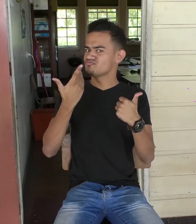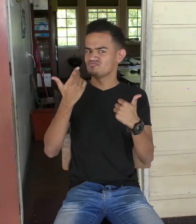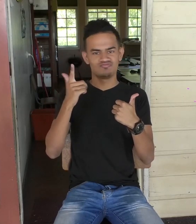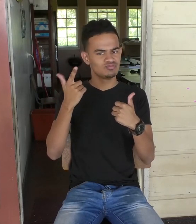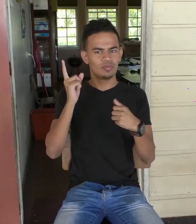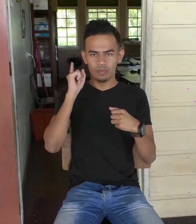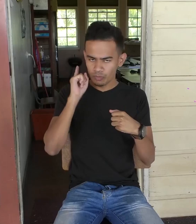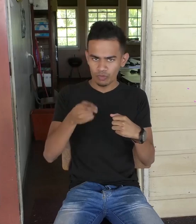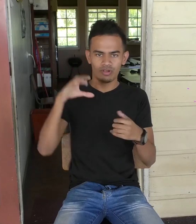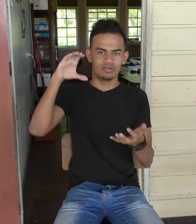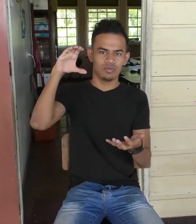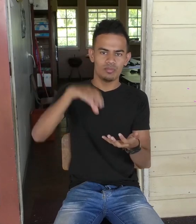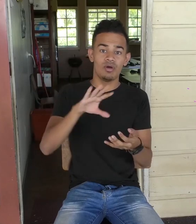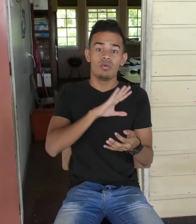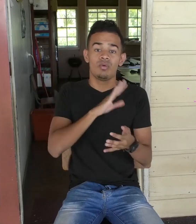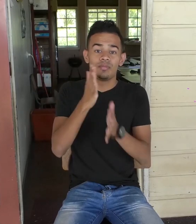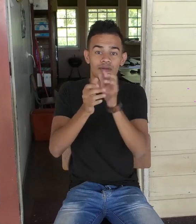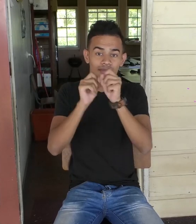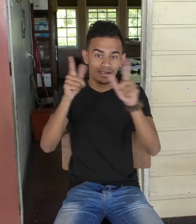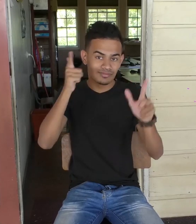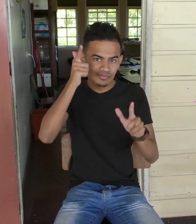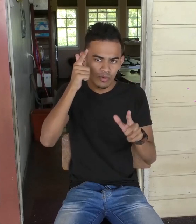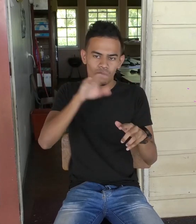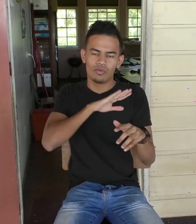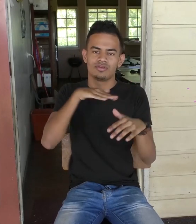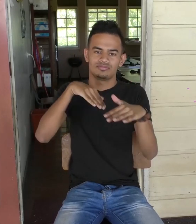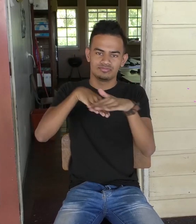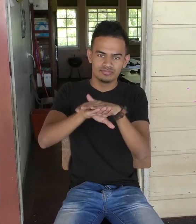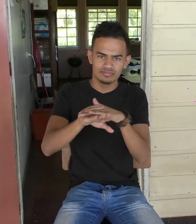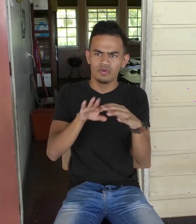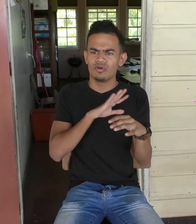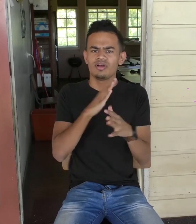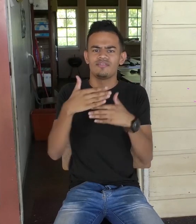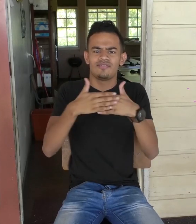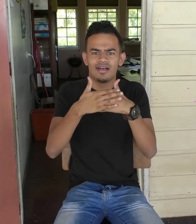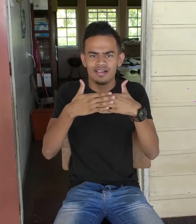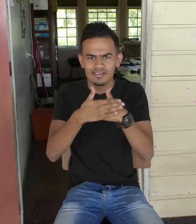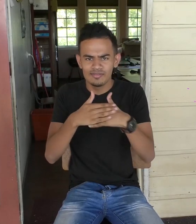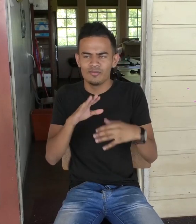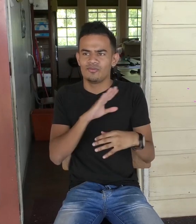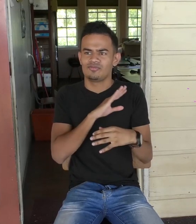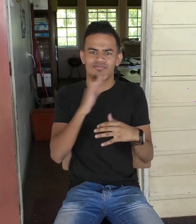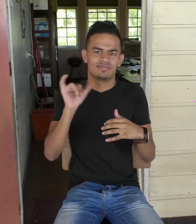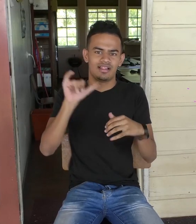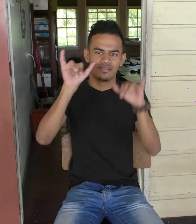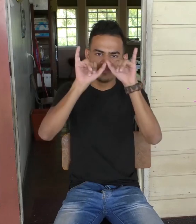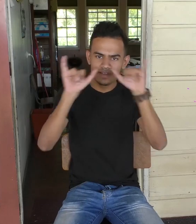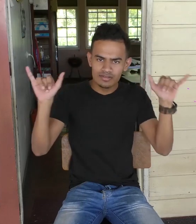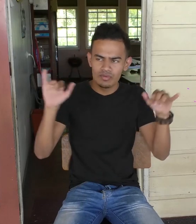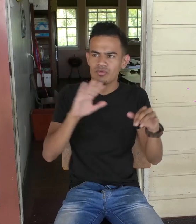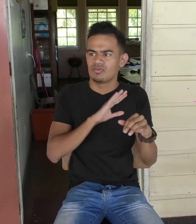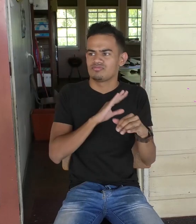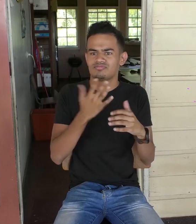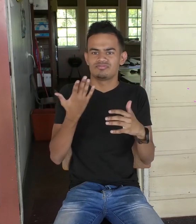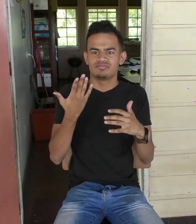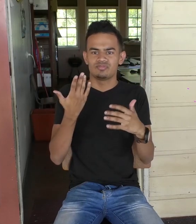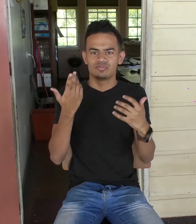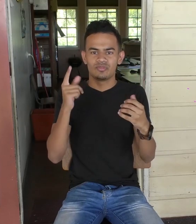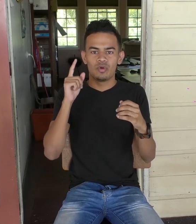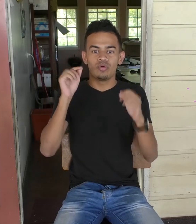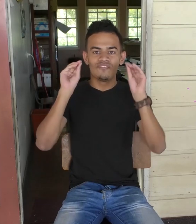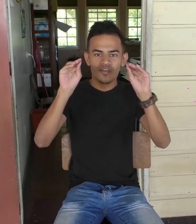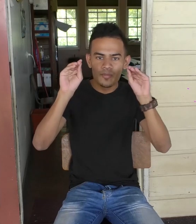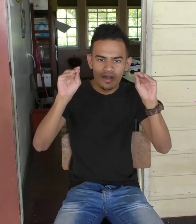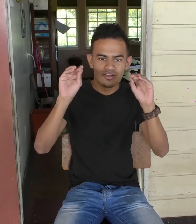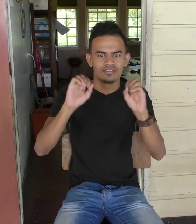geduurd, zegt hij. Maar dat komt gewoon maar niets van. Omdat we gebarentaal gewoon moeten vastleggen. We moeten kunnen vergaderen.